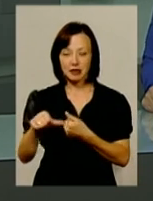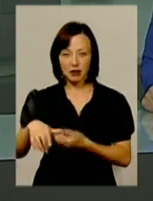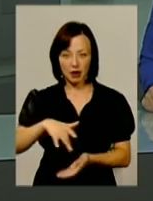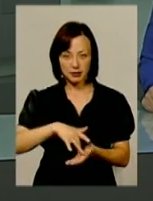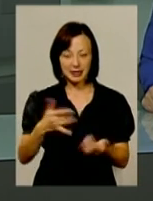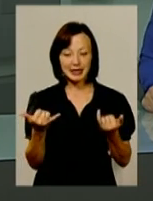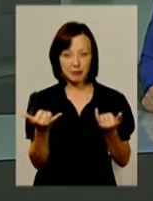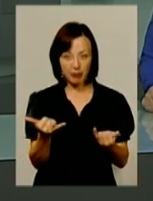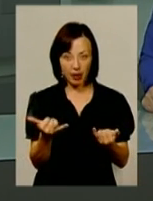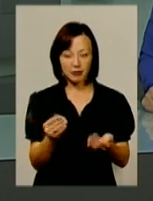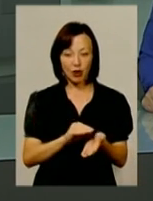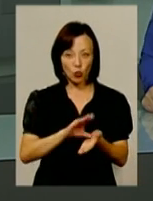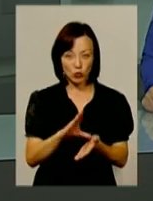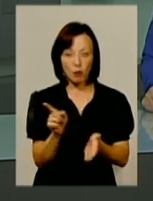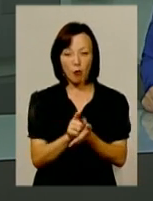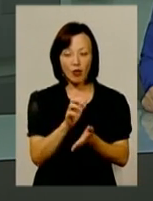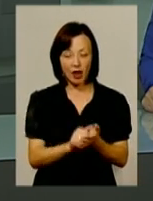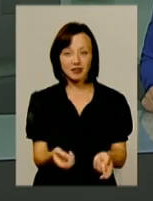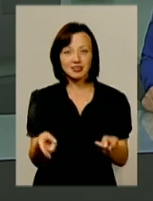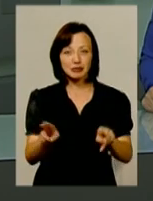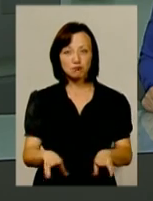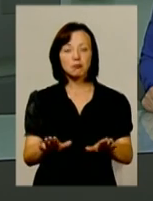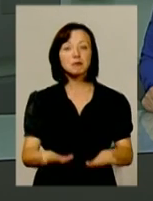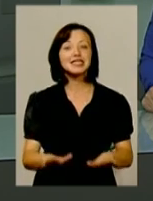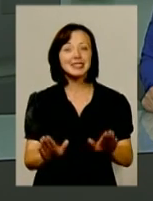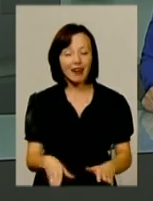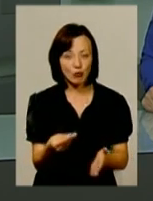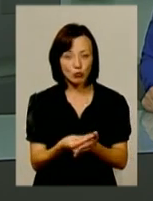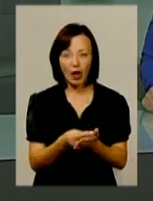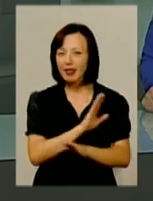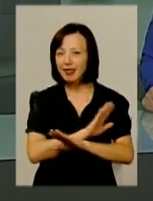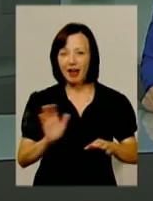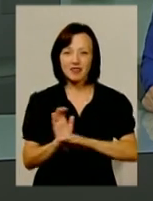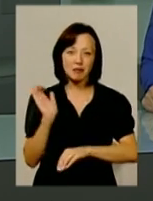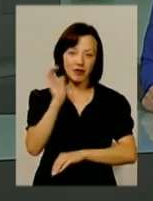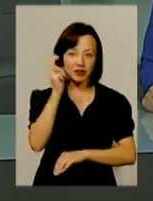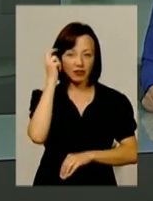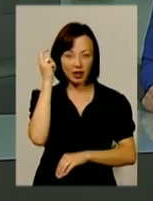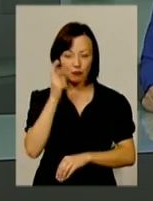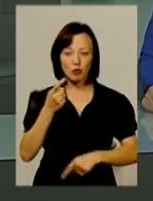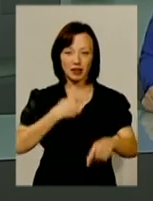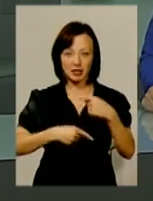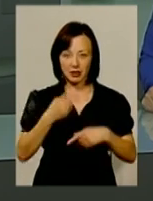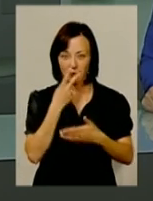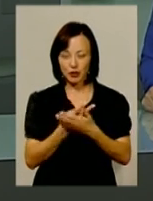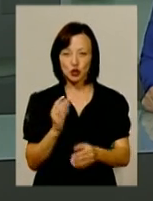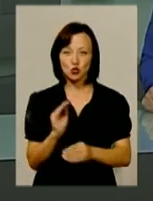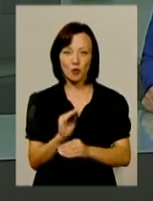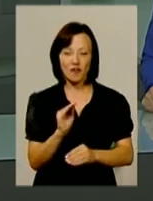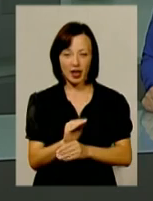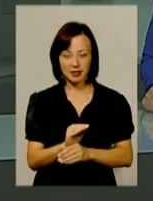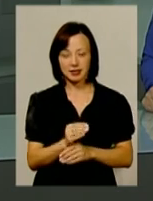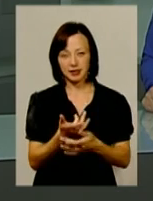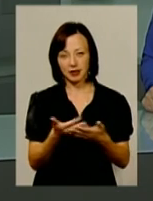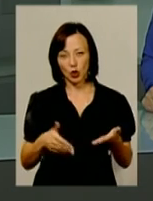тепер надходження з податків осідають в місцевих скарбницях, а не відправляються нагору, щоби спуститися назад в вигляді субвенцій